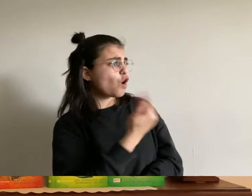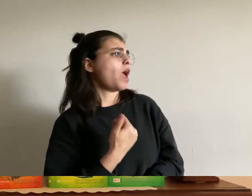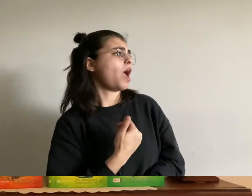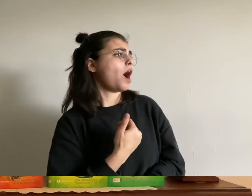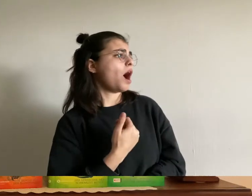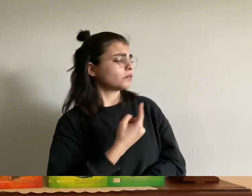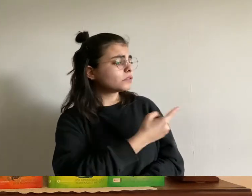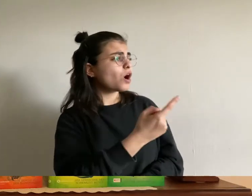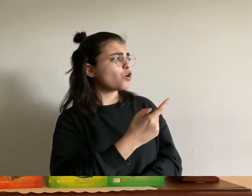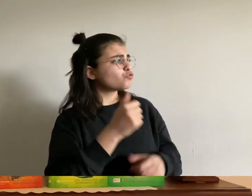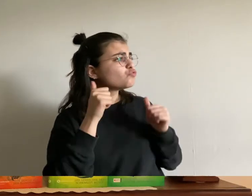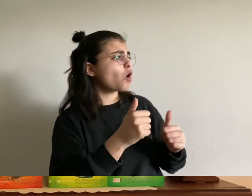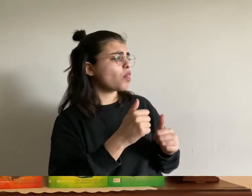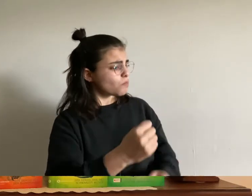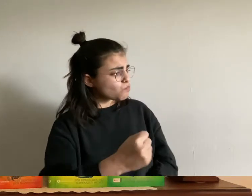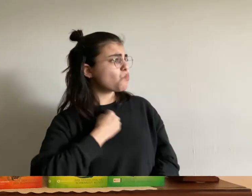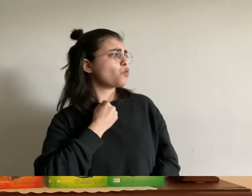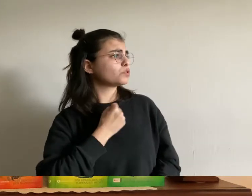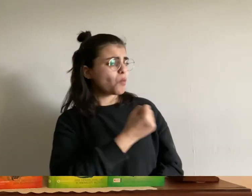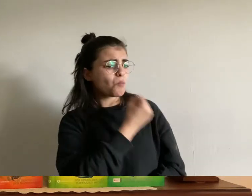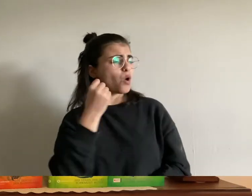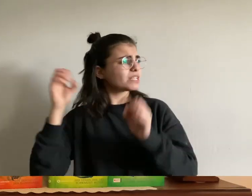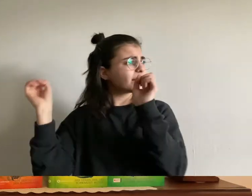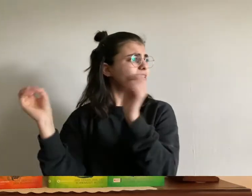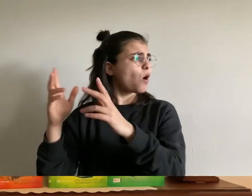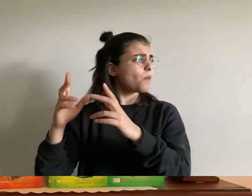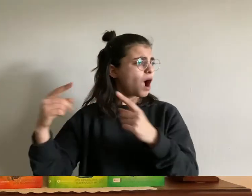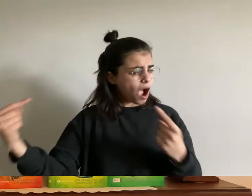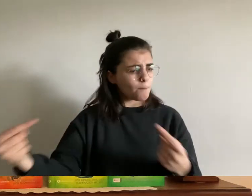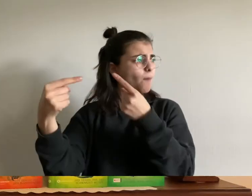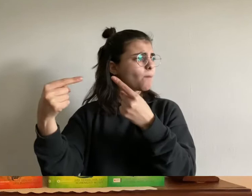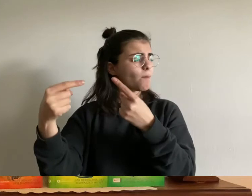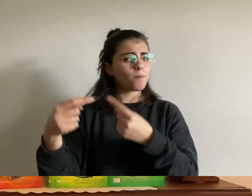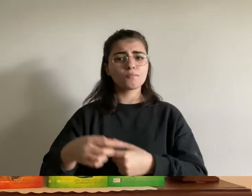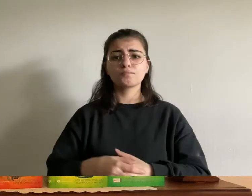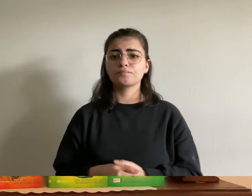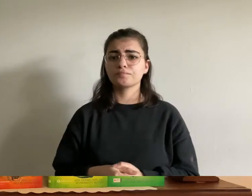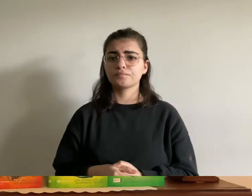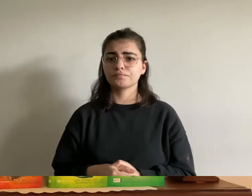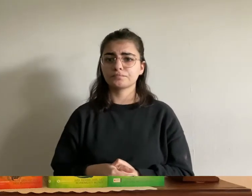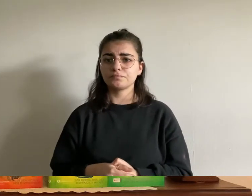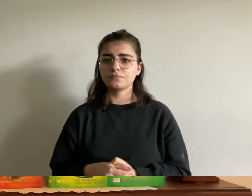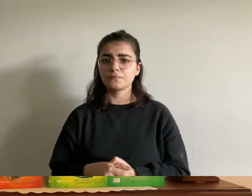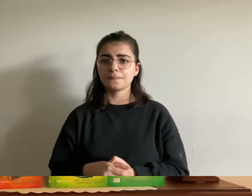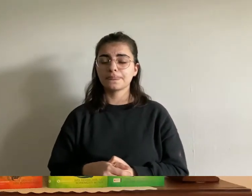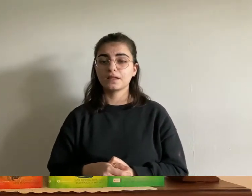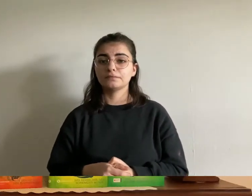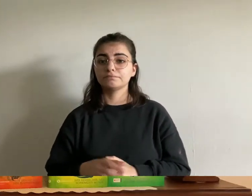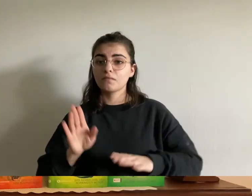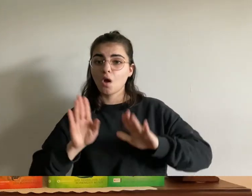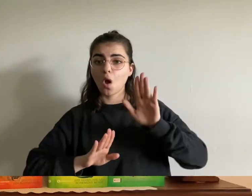böseren zauberer anzutreten der blick des glaublos fiel auf das schwert an eriks gürtel